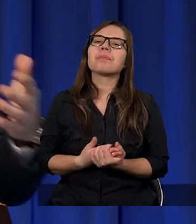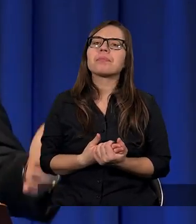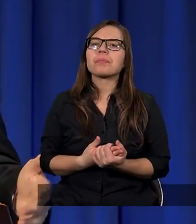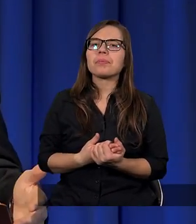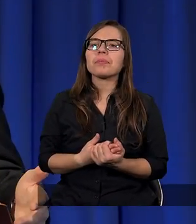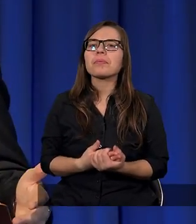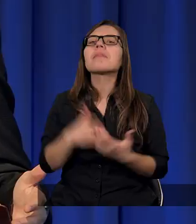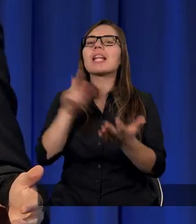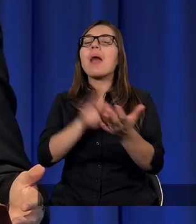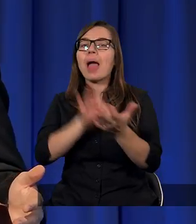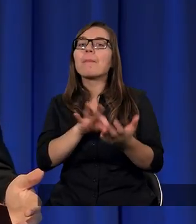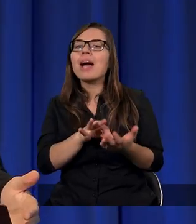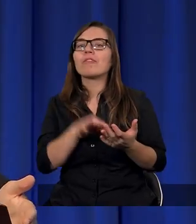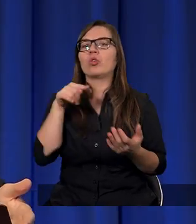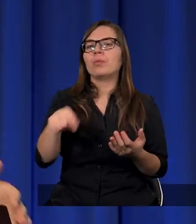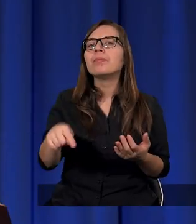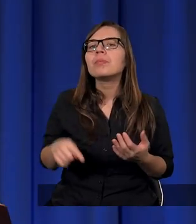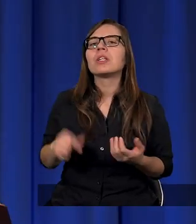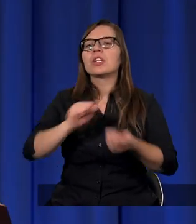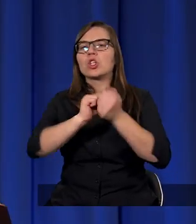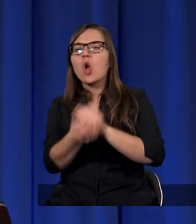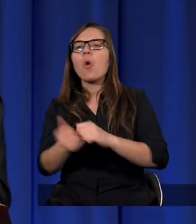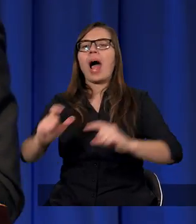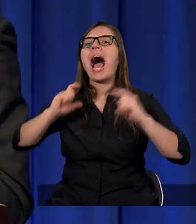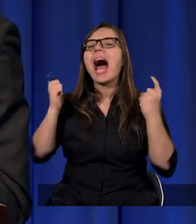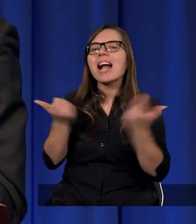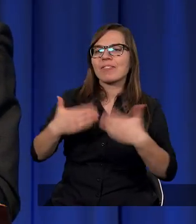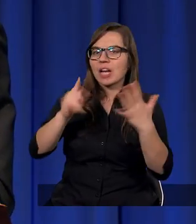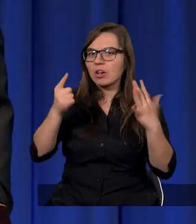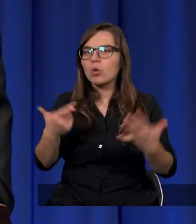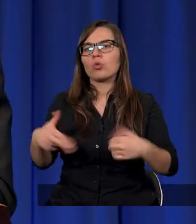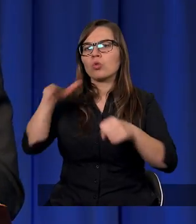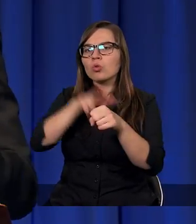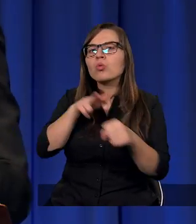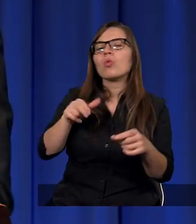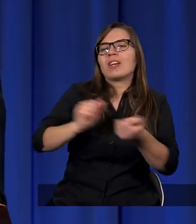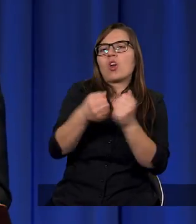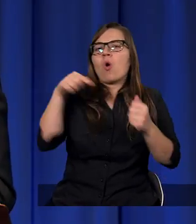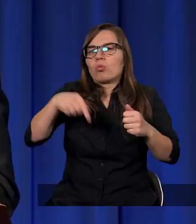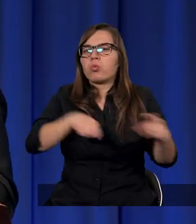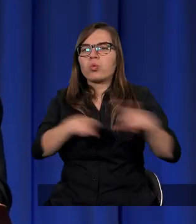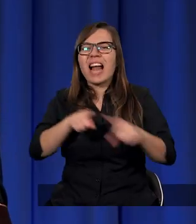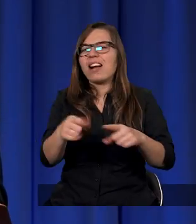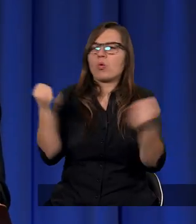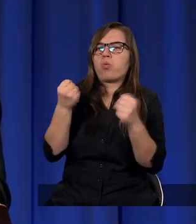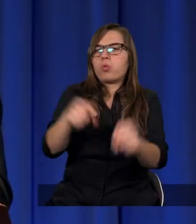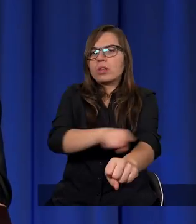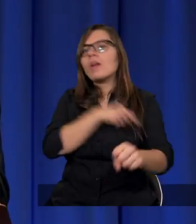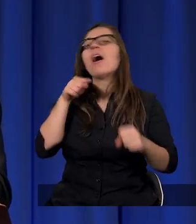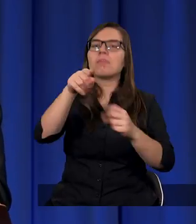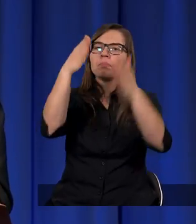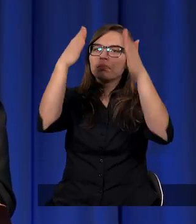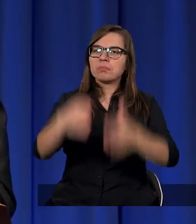I na pewno tutaj są adwentyści, którzy już w Kościele są znacznie dłużej niż ja, gdzie ja